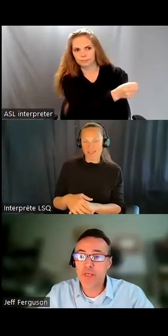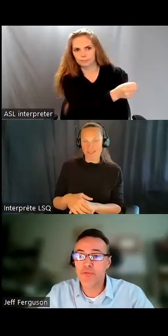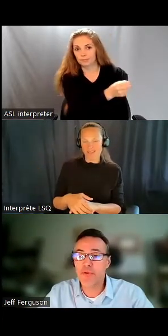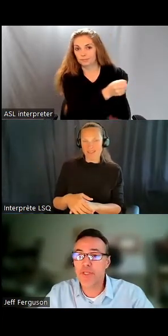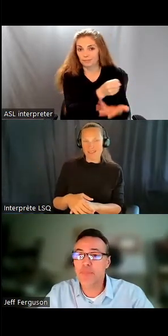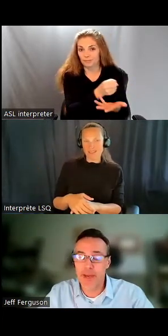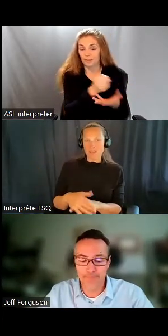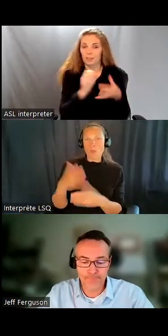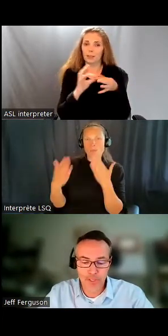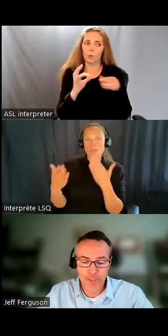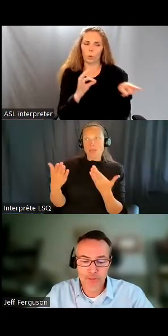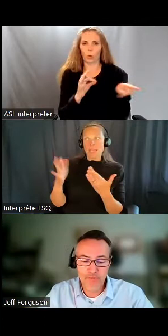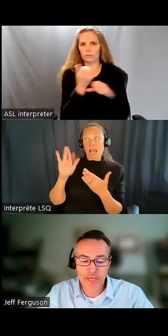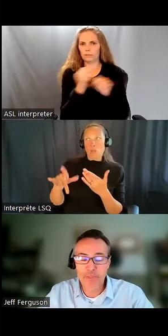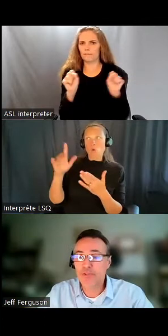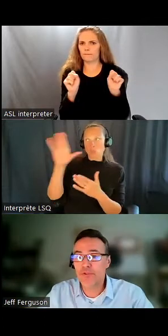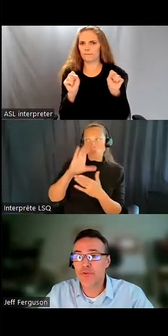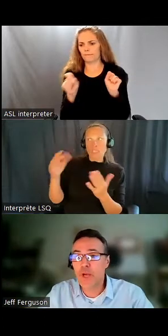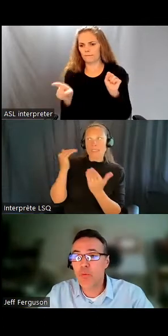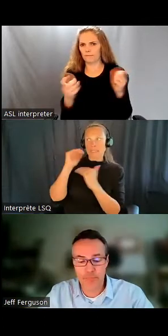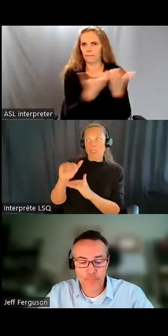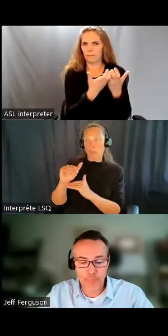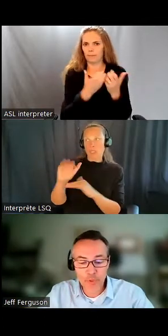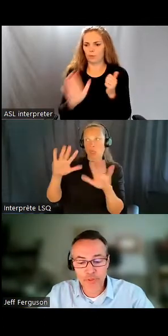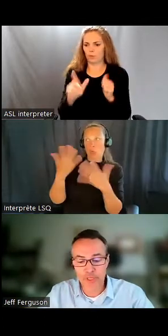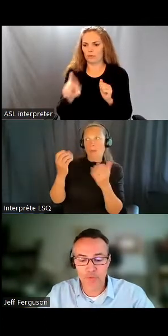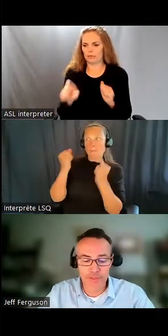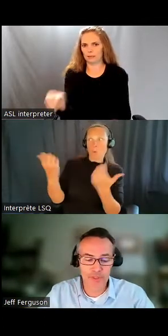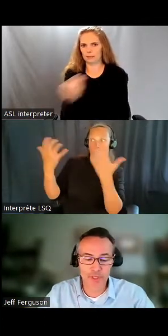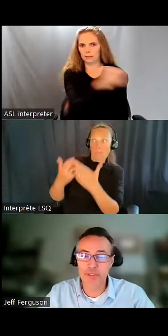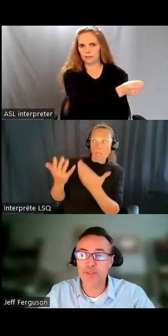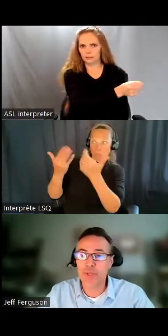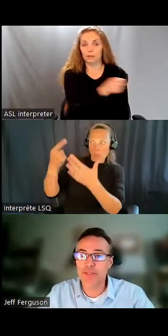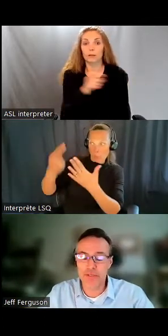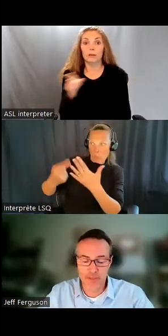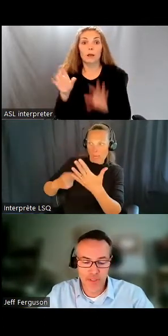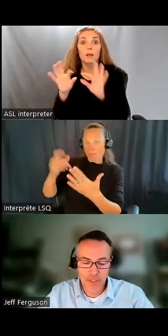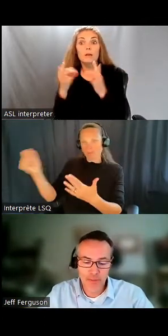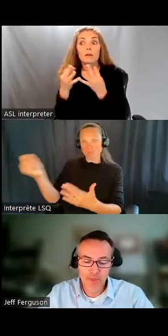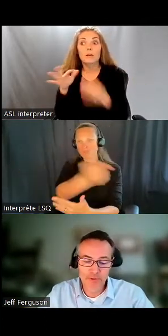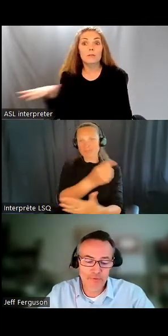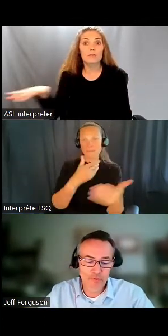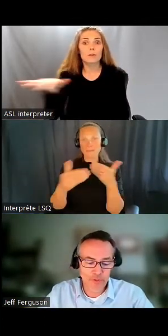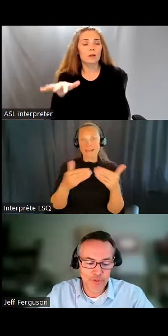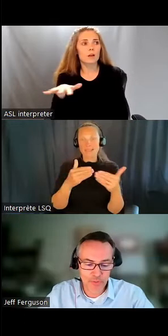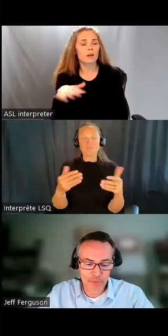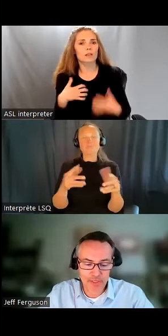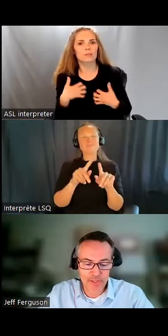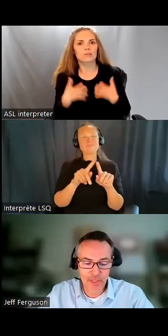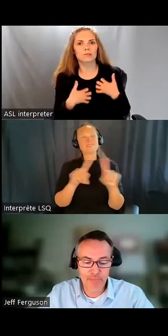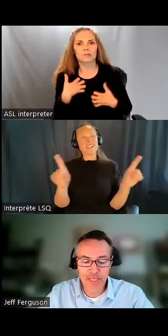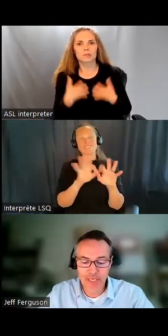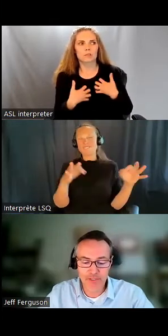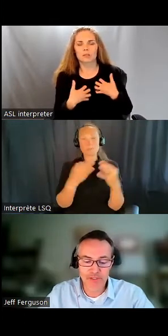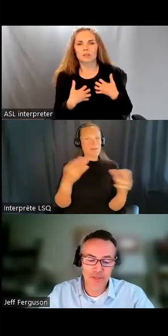'option la plus sécuritaire dans la communauté où on peut répondre à leurs besoins. Les familles ne veulent pas mettre ces êtres